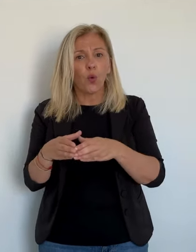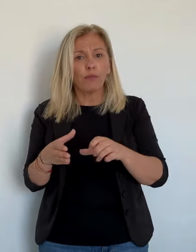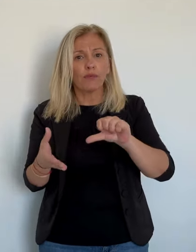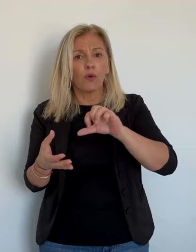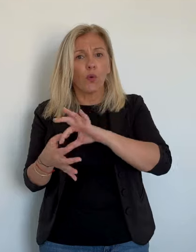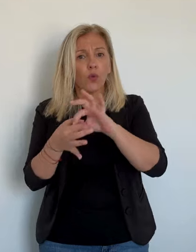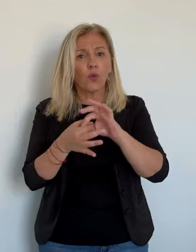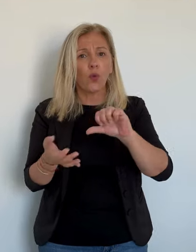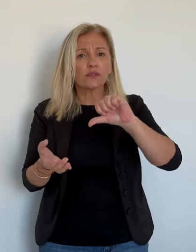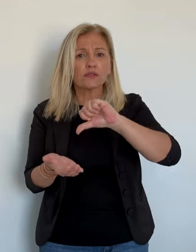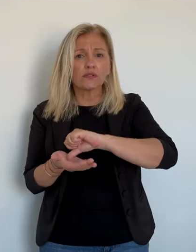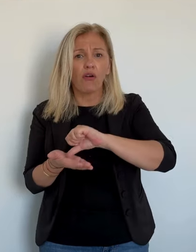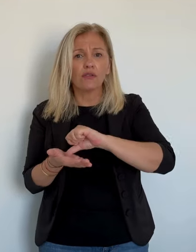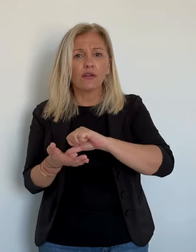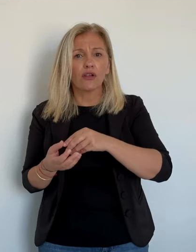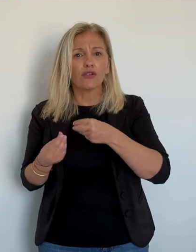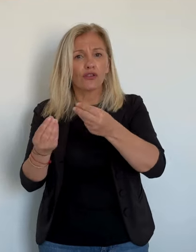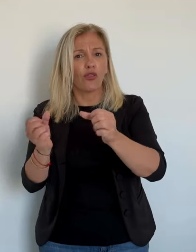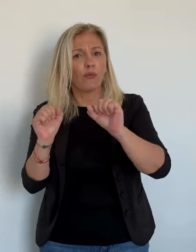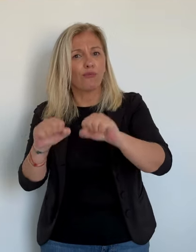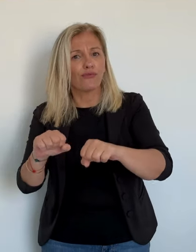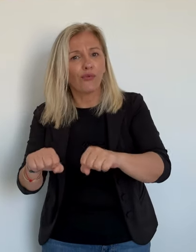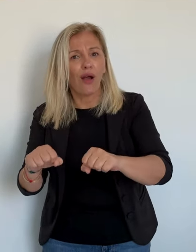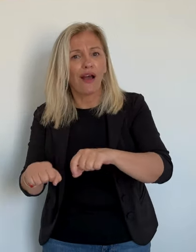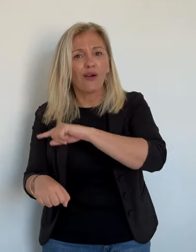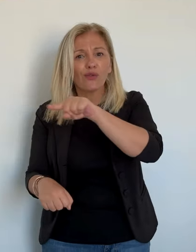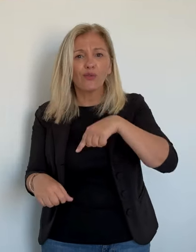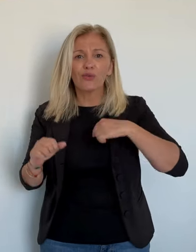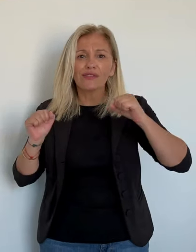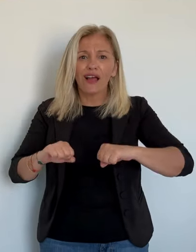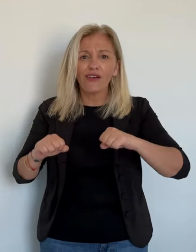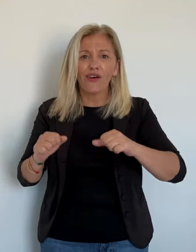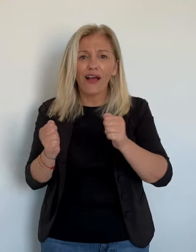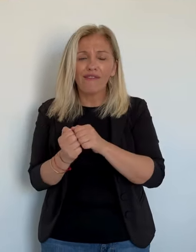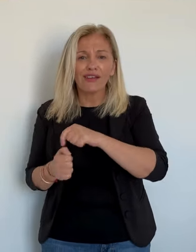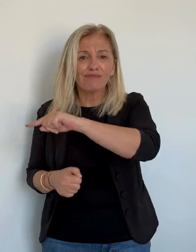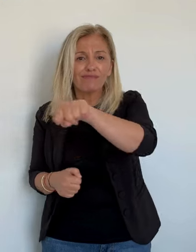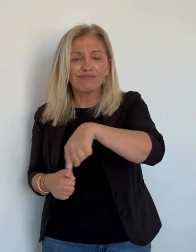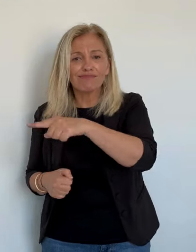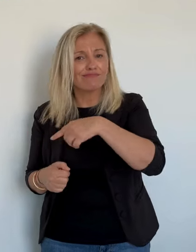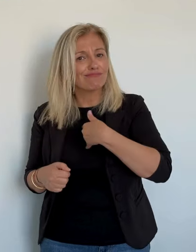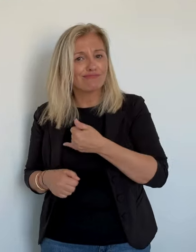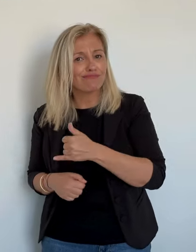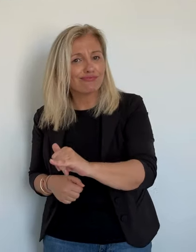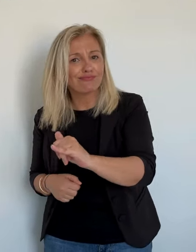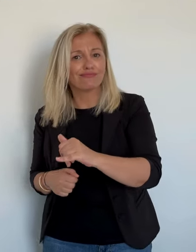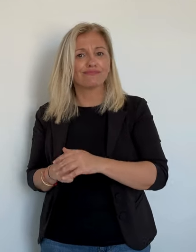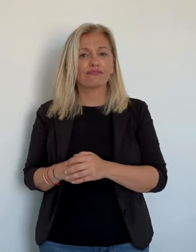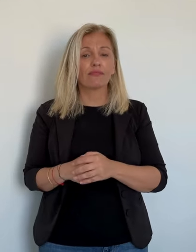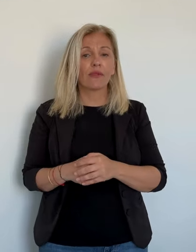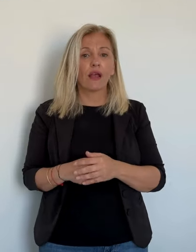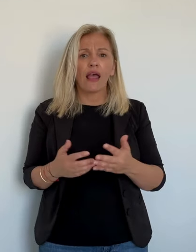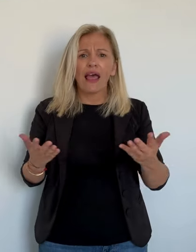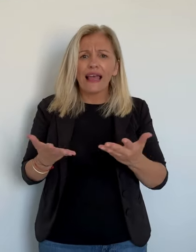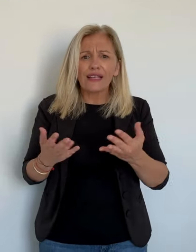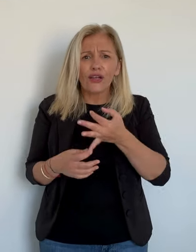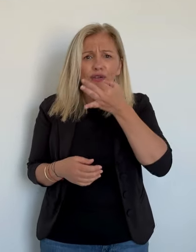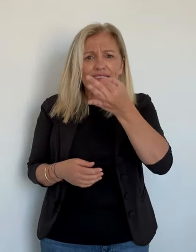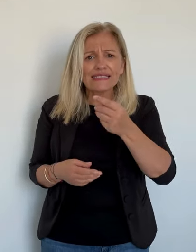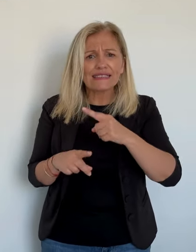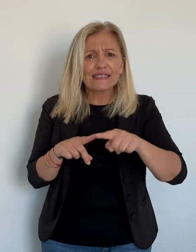sénatoriale, est en faveur d'une évolution institutionnelle sur les bases de l'écriture votée à l'Assemblée de Corse le 27 mars.